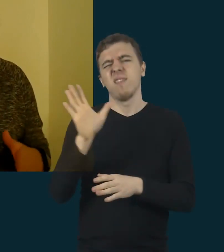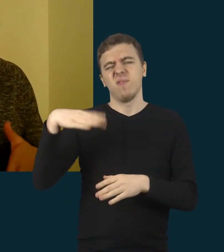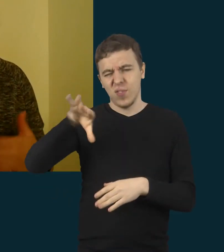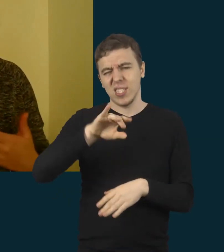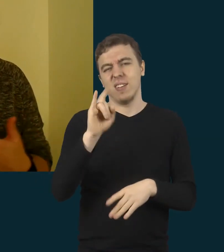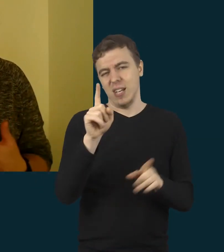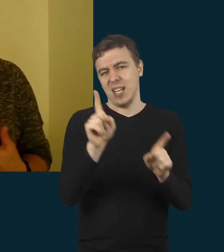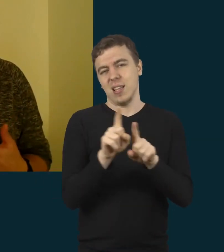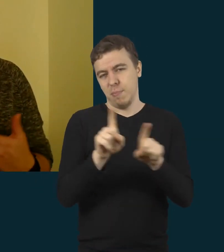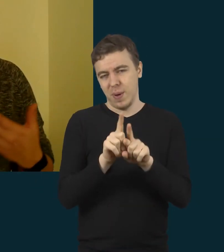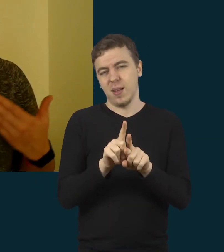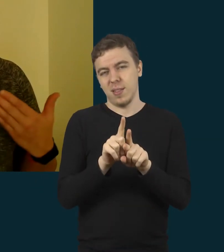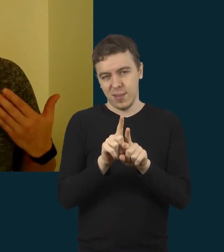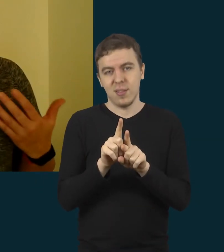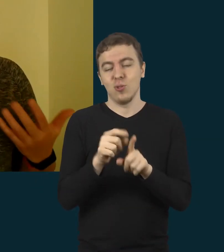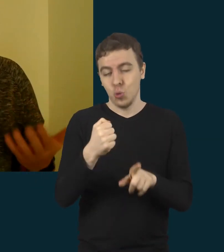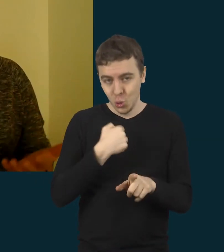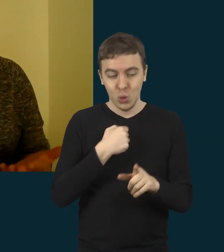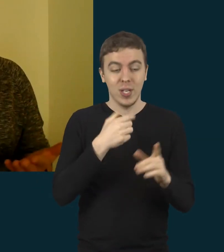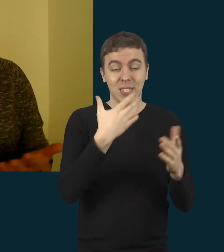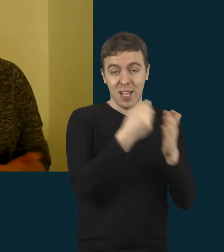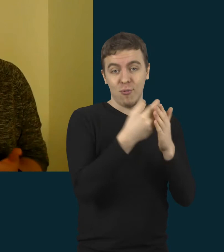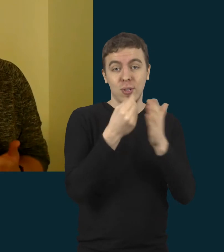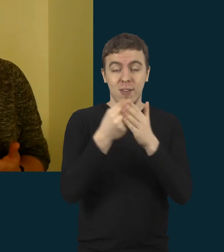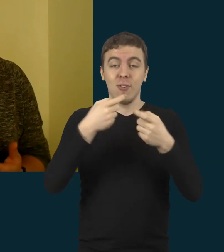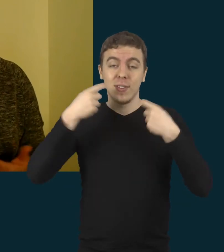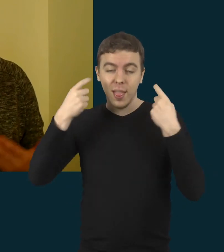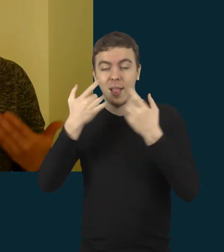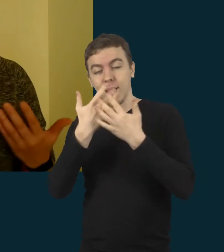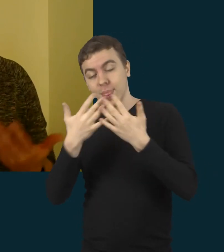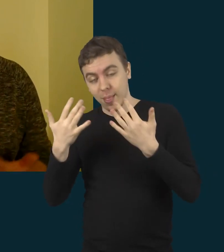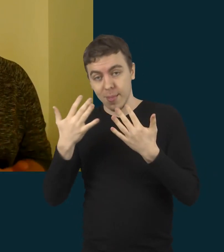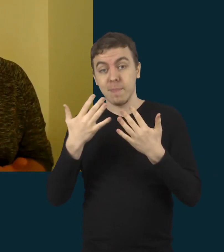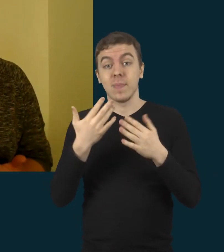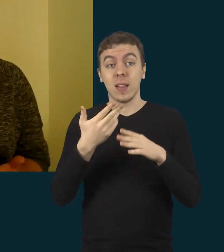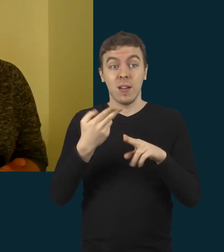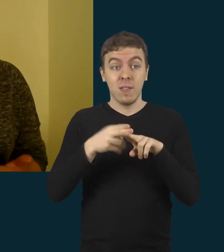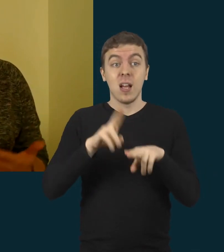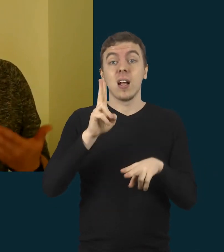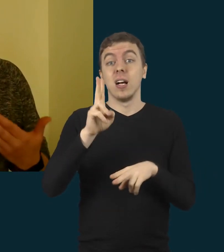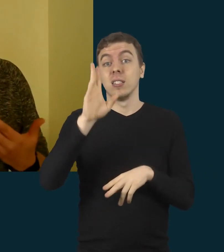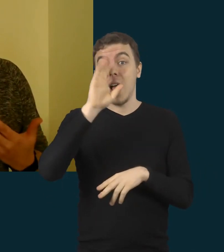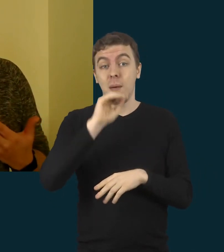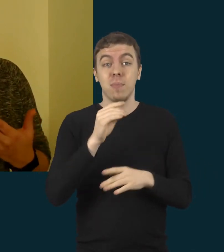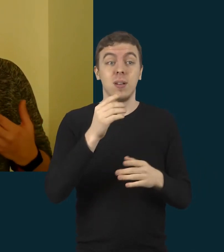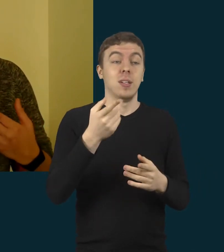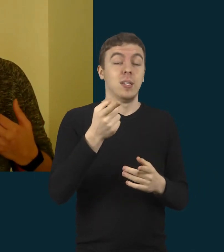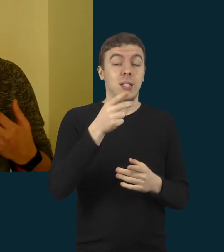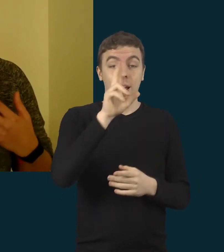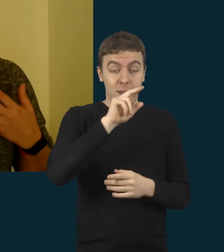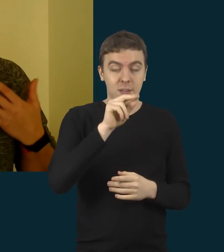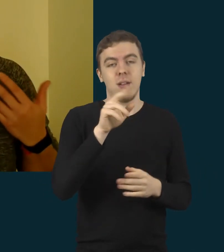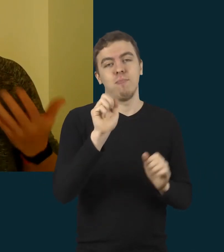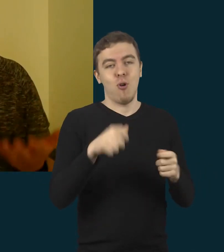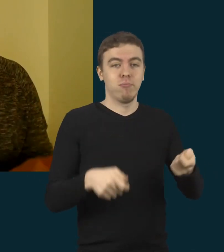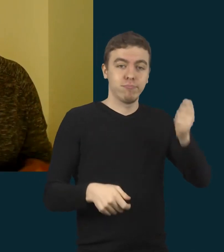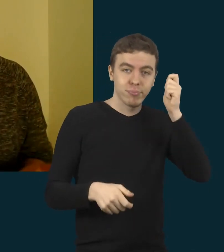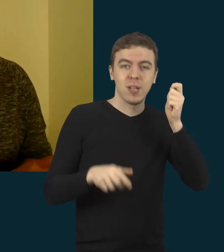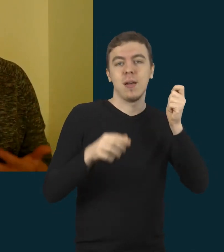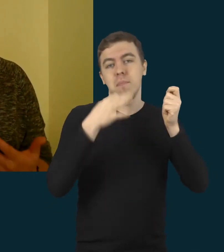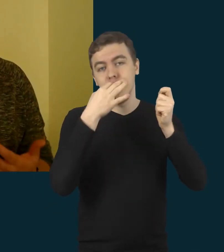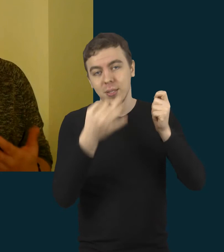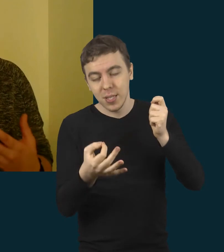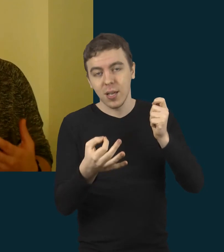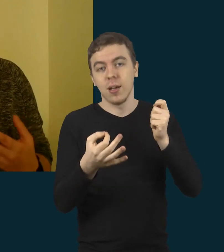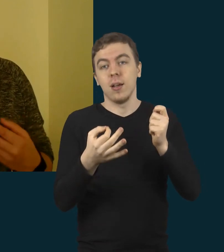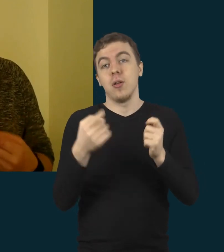skirti tas šipsenėlės, tie, kurie gali kalbėti, jie parodydavo ir pasakydavo. Tai mes gaudavom tą atgalinį ryšį iš